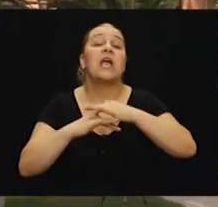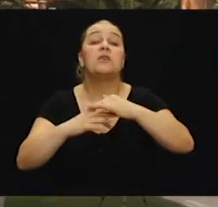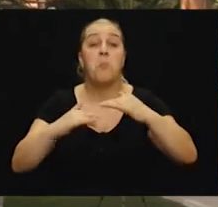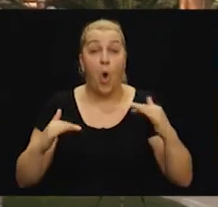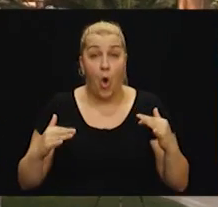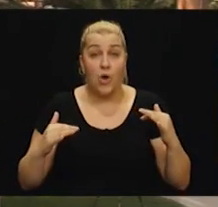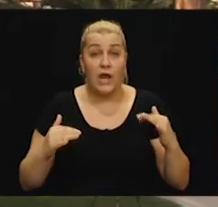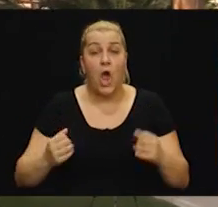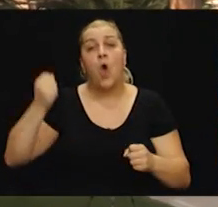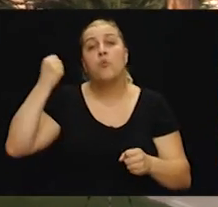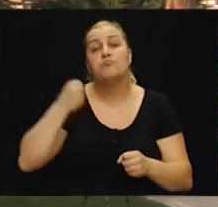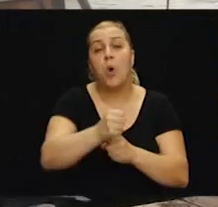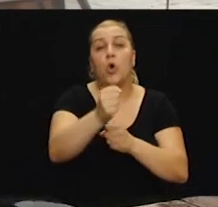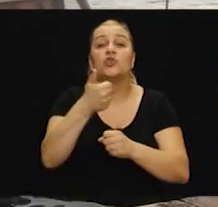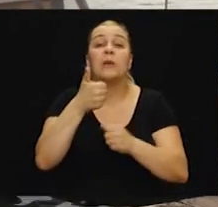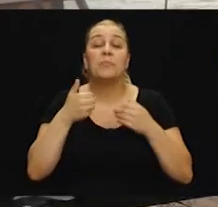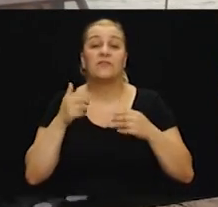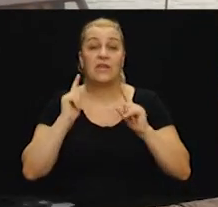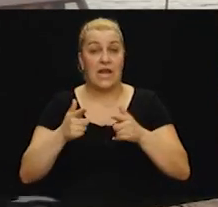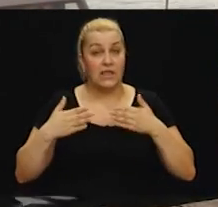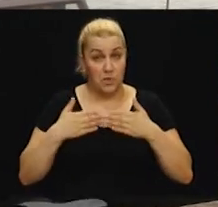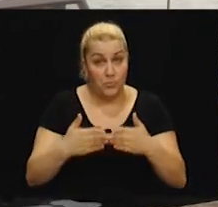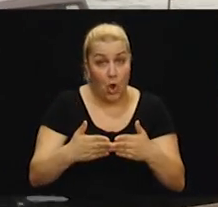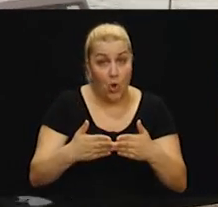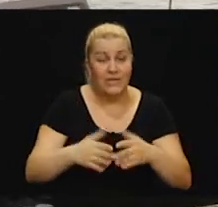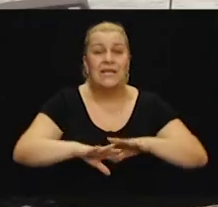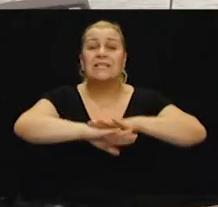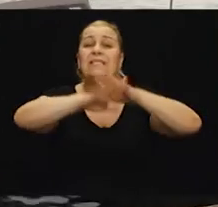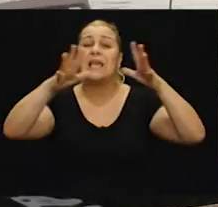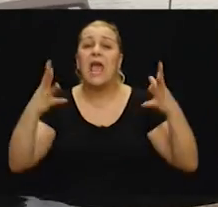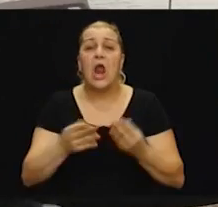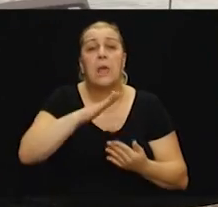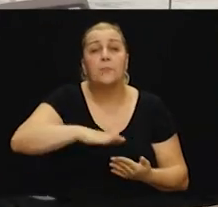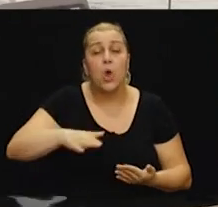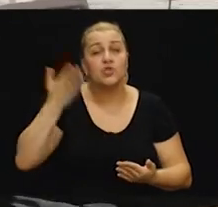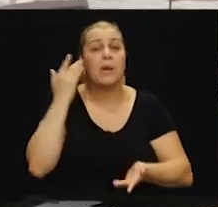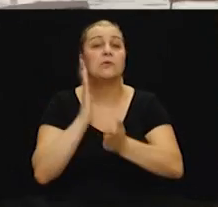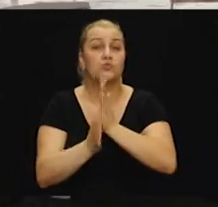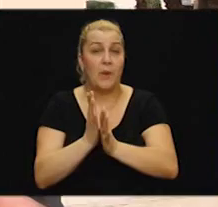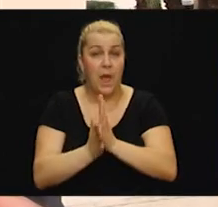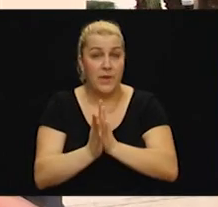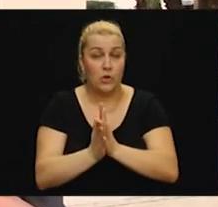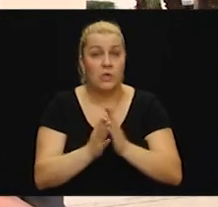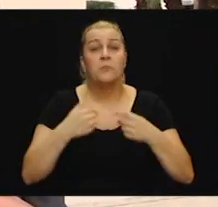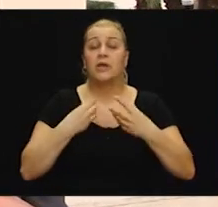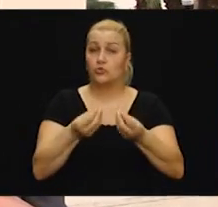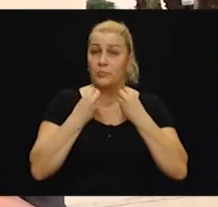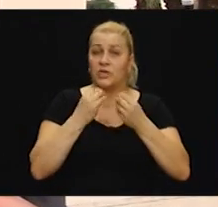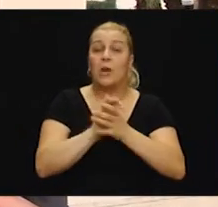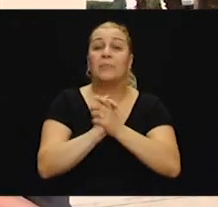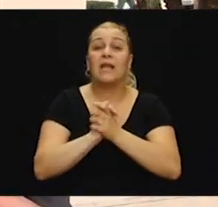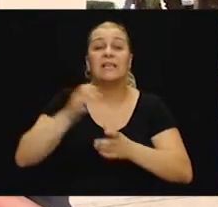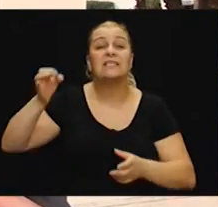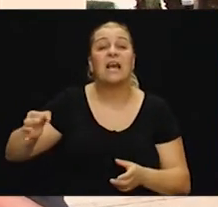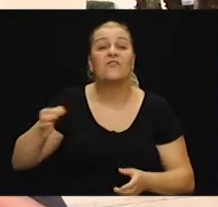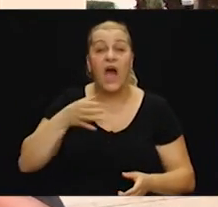zemlja i more. Pogođen je prvi ratni brod. Sijele ploče su bile u plamenu. Pričaju mi prijatelji sa hvara, samo